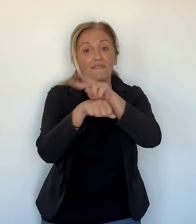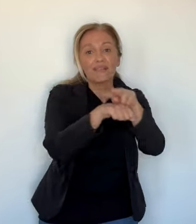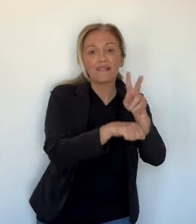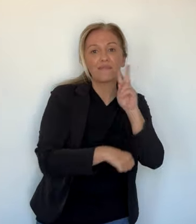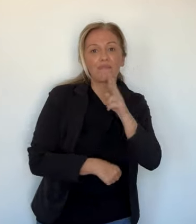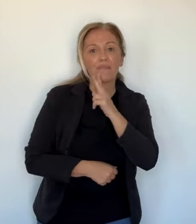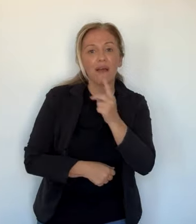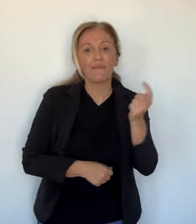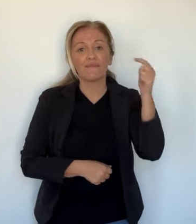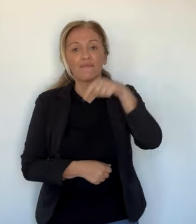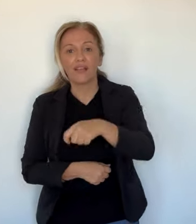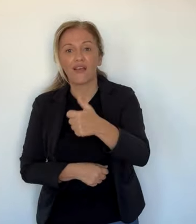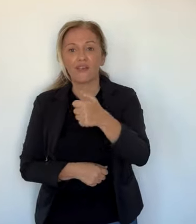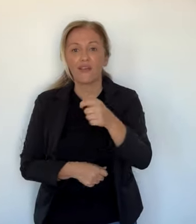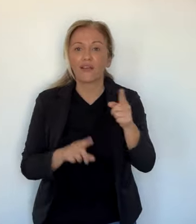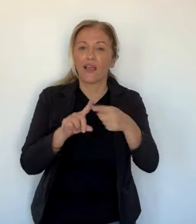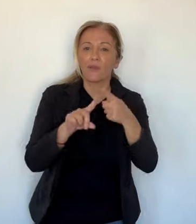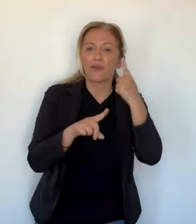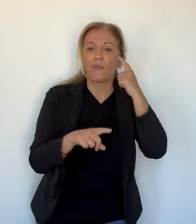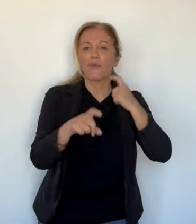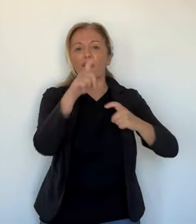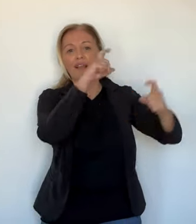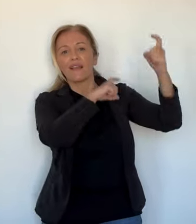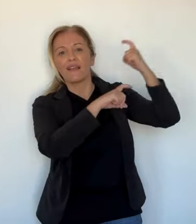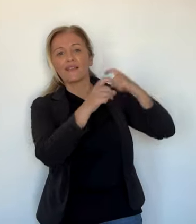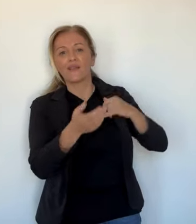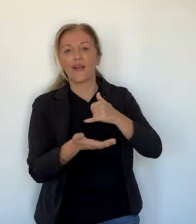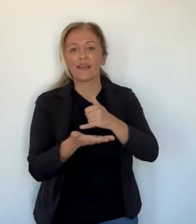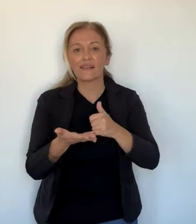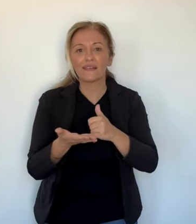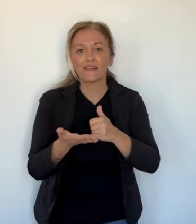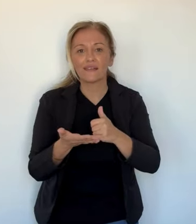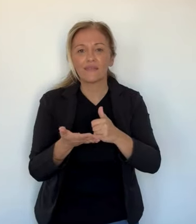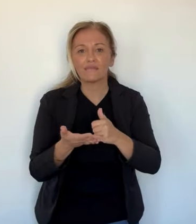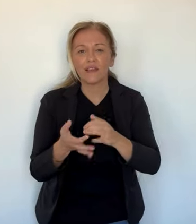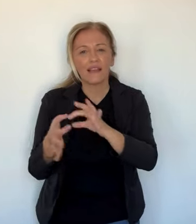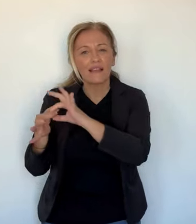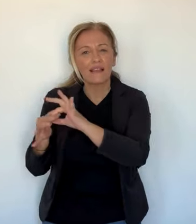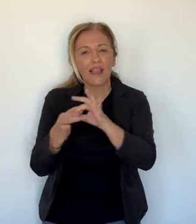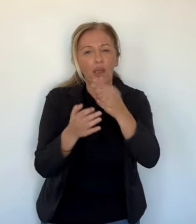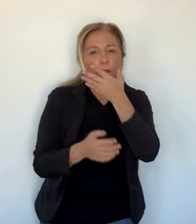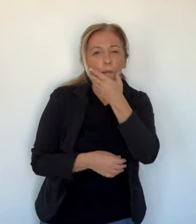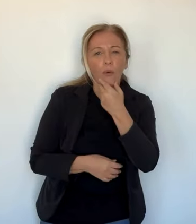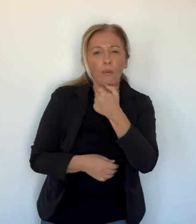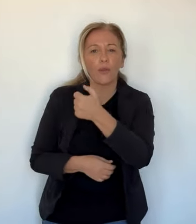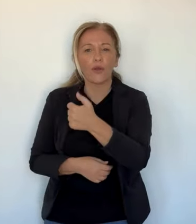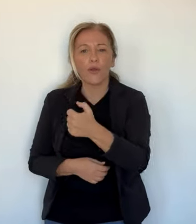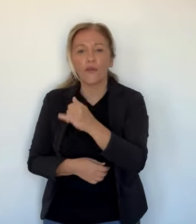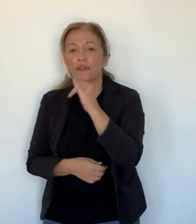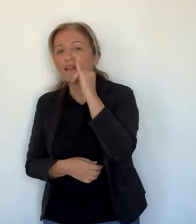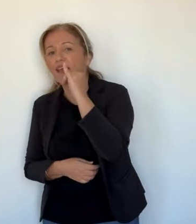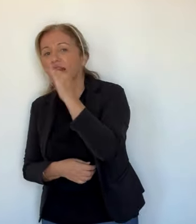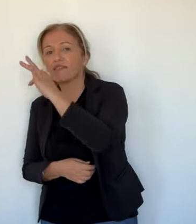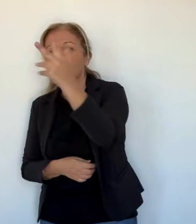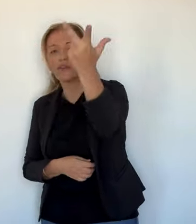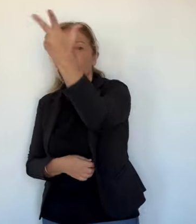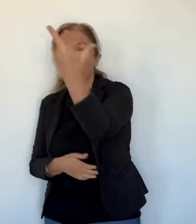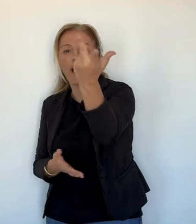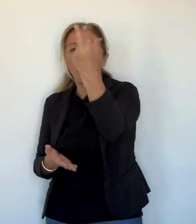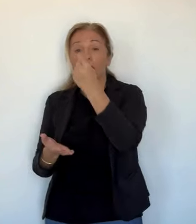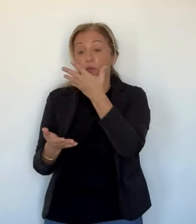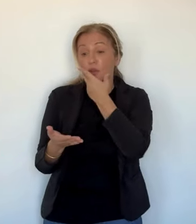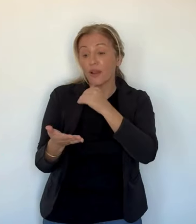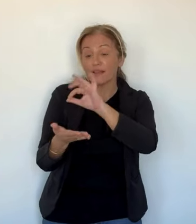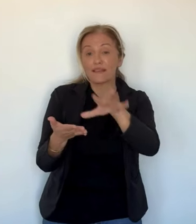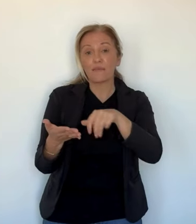de la Corse et de tout ce que ça représente. Et puis ce lien entre la Corse et l'Italie et la France, c'est une assez jolie symbolique. C'est une terre